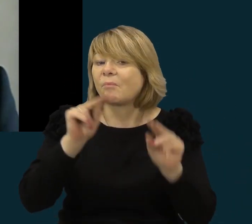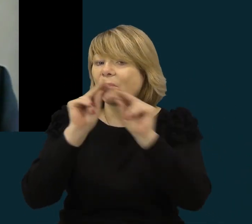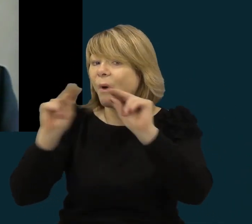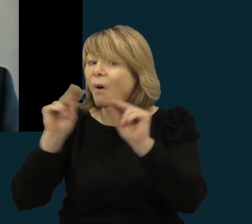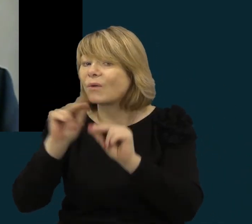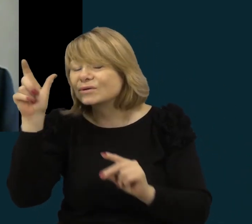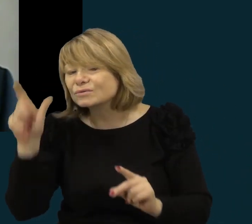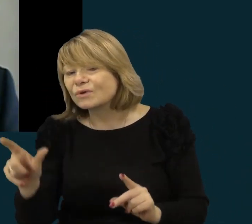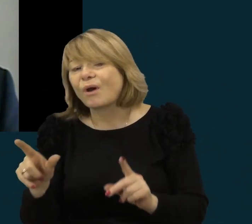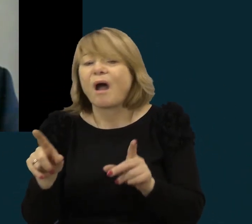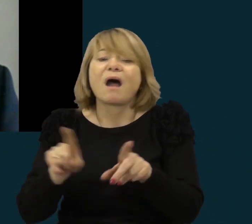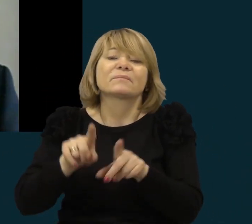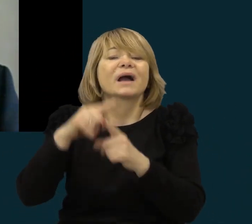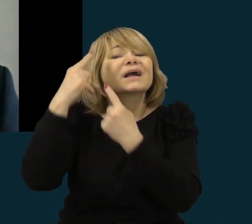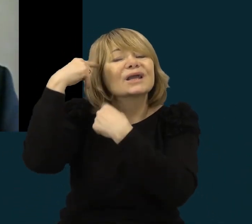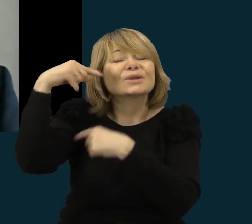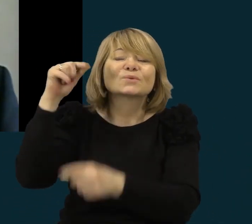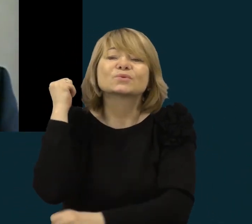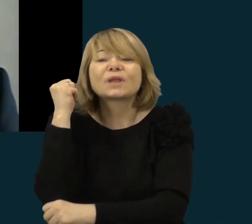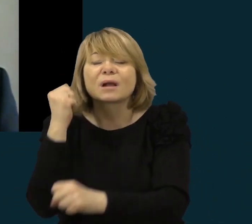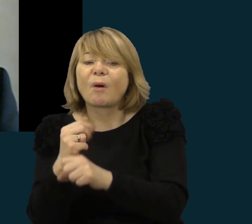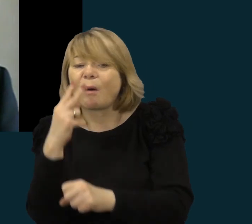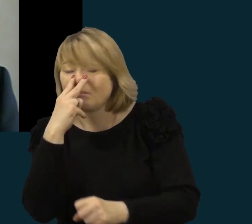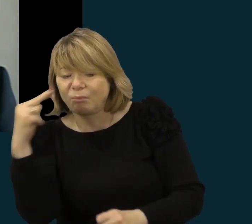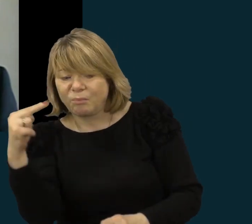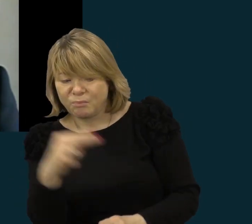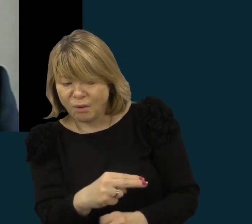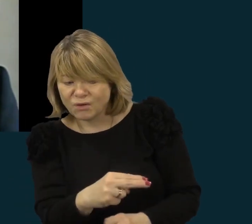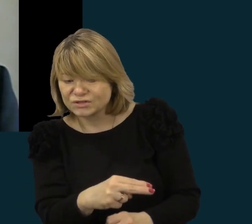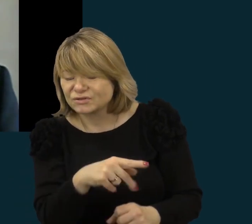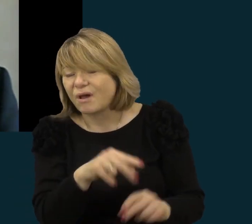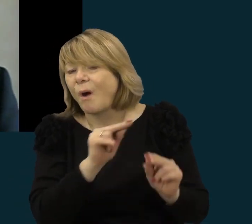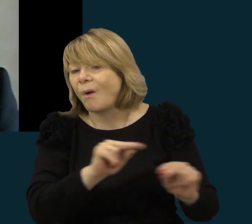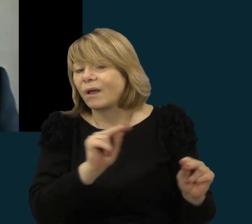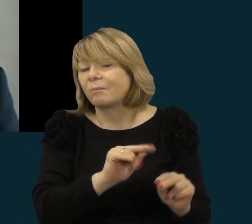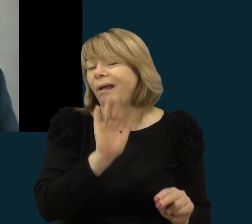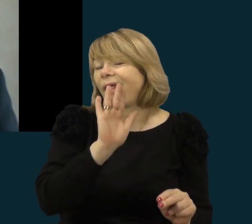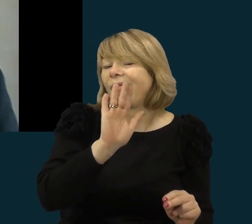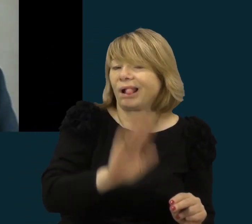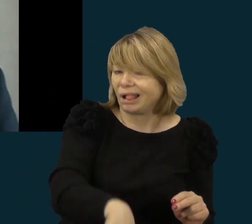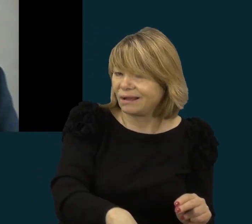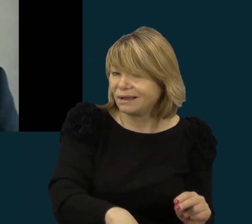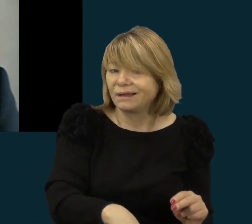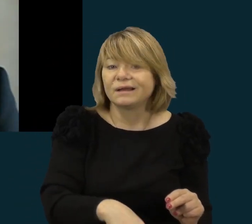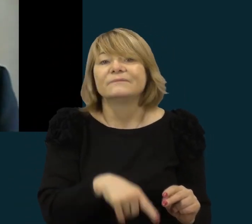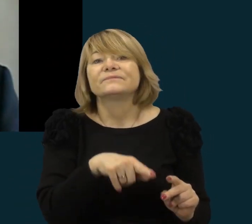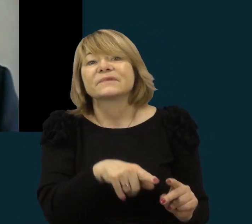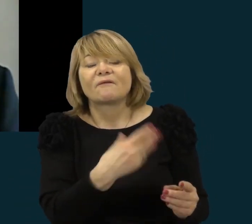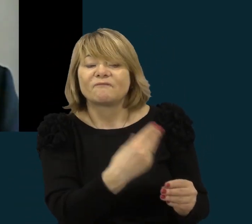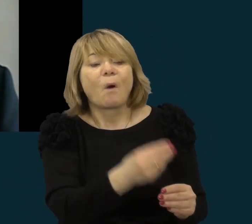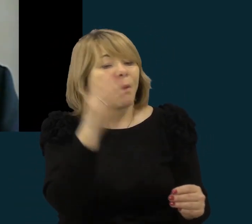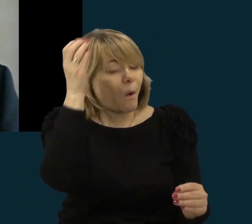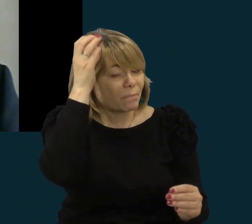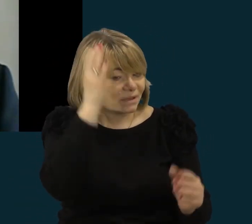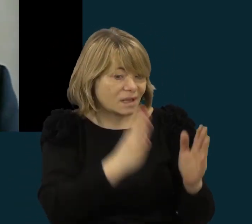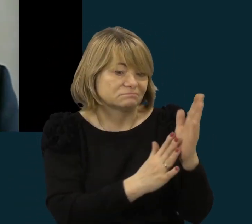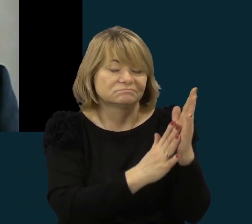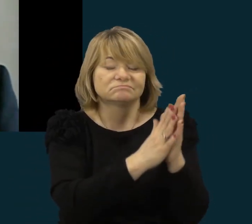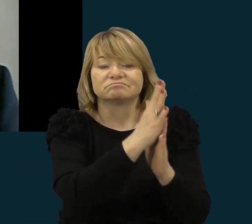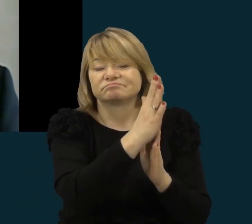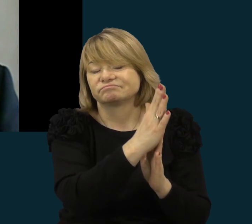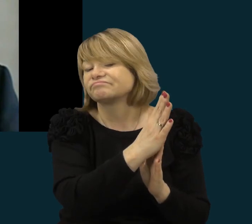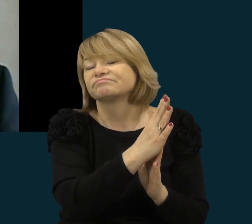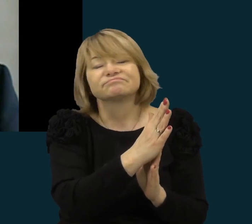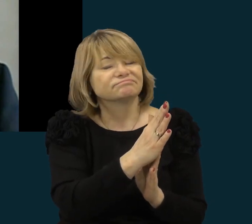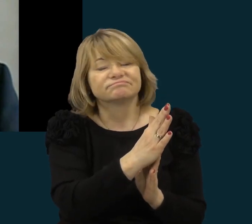sakykim, ar kitų švietimo darbuotojų požiūris į patį ūgdymo procesą, ūgdant mokinių kompetencijas, tai va, čia ir